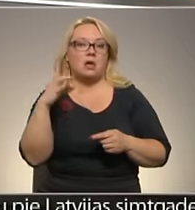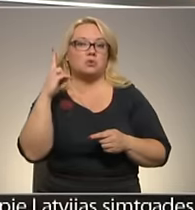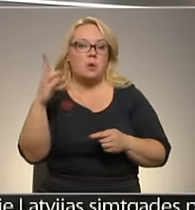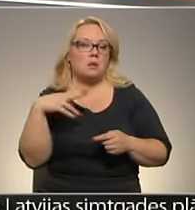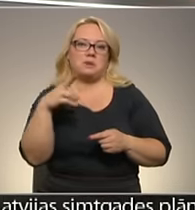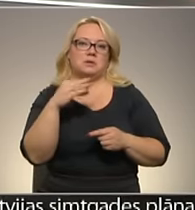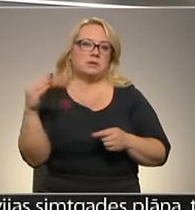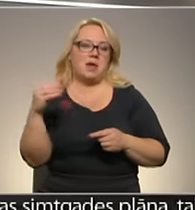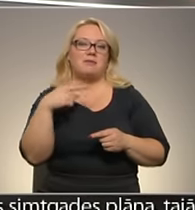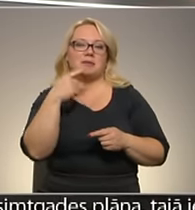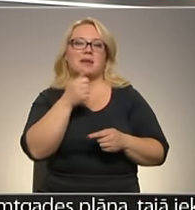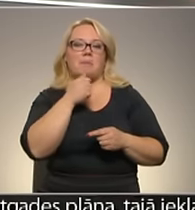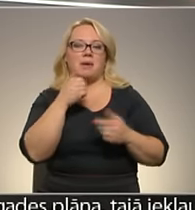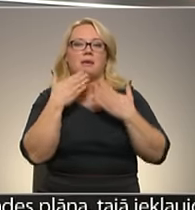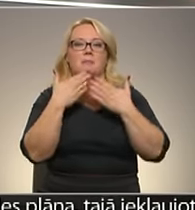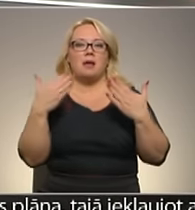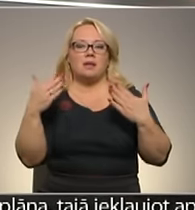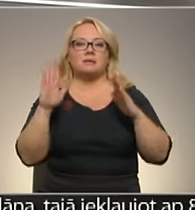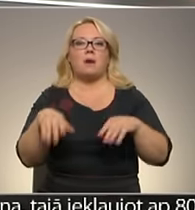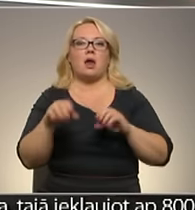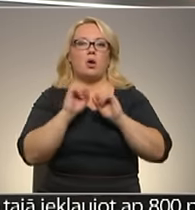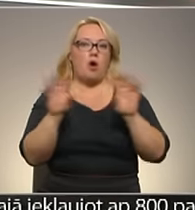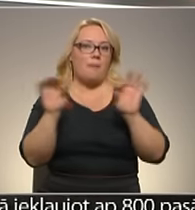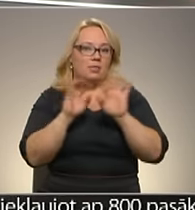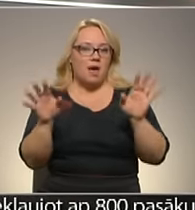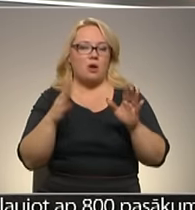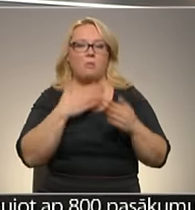Jā, pamēģina mēne. Paldies jums par komentāru, paldies, ka vēl tajāt laiku.